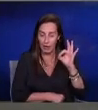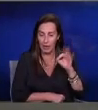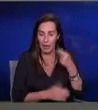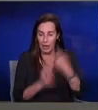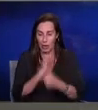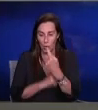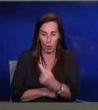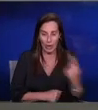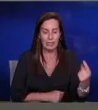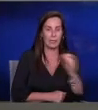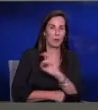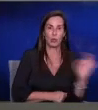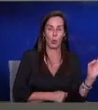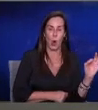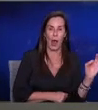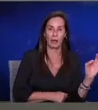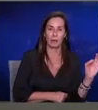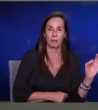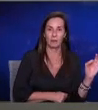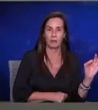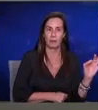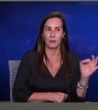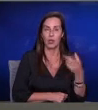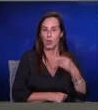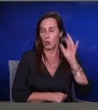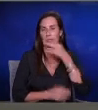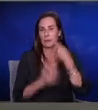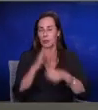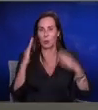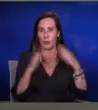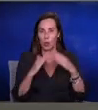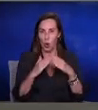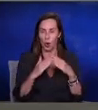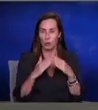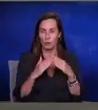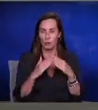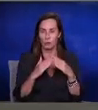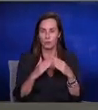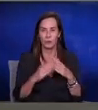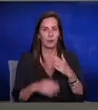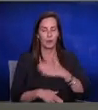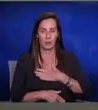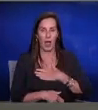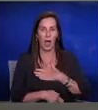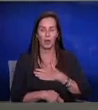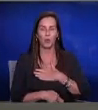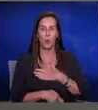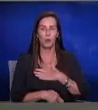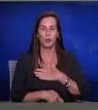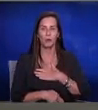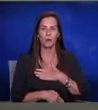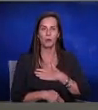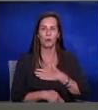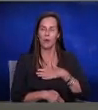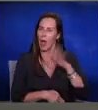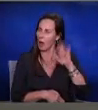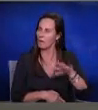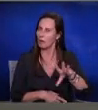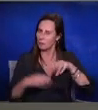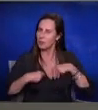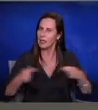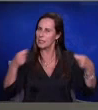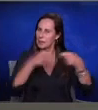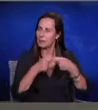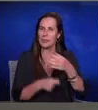יותר צעירים יקנו דירות אנחנו אפילו נסבסד את הצעירים האלה באמצעות